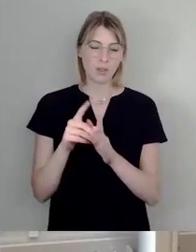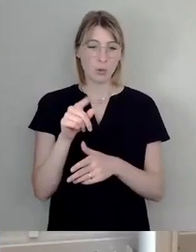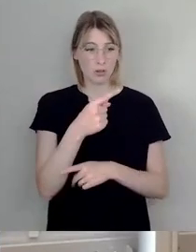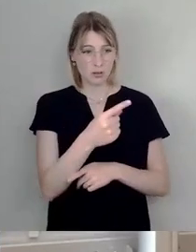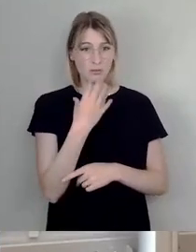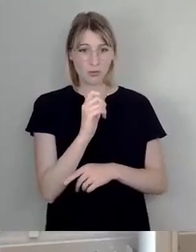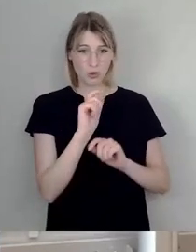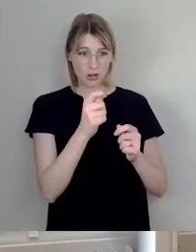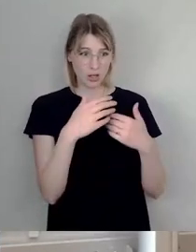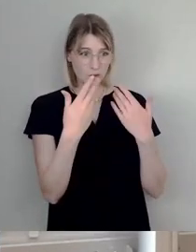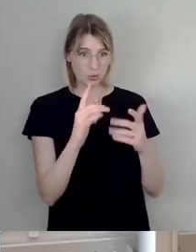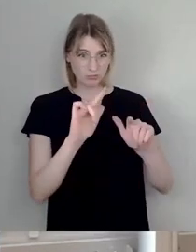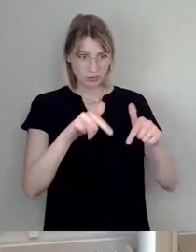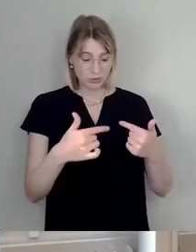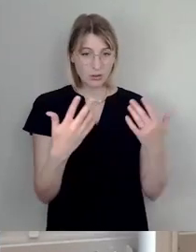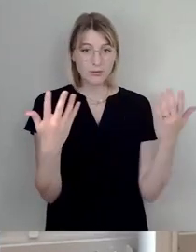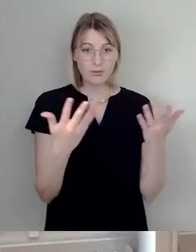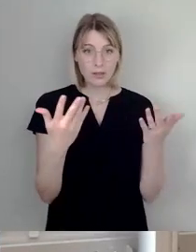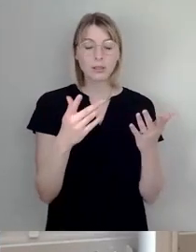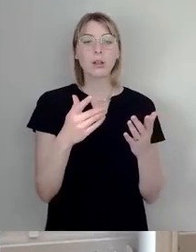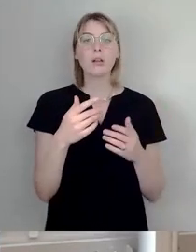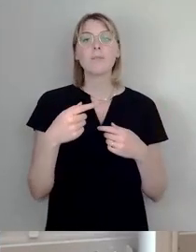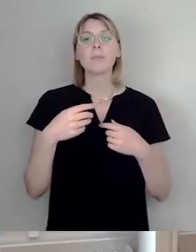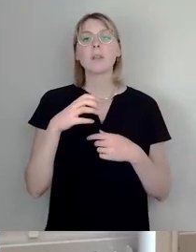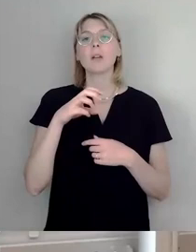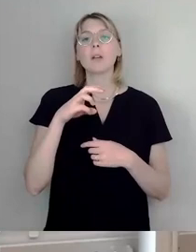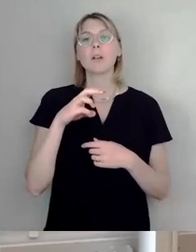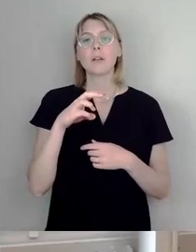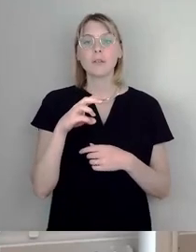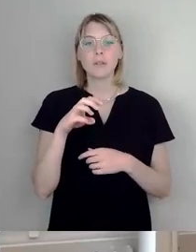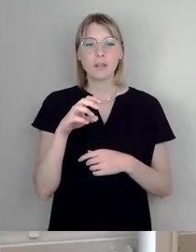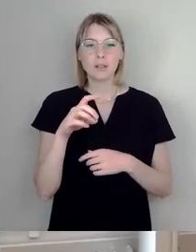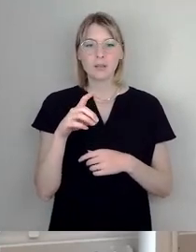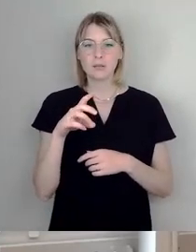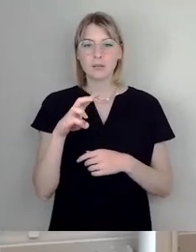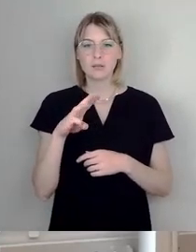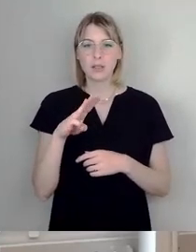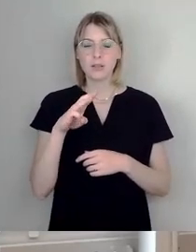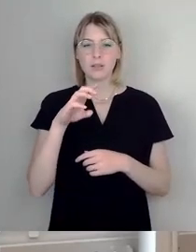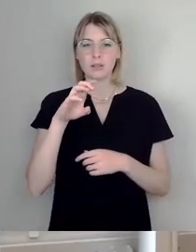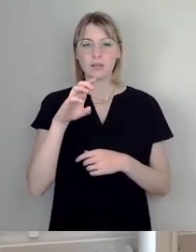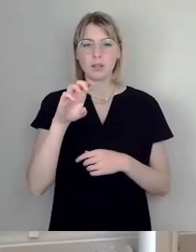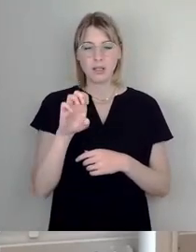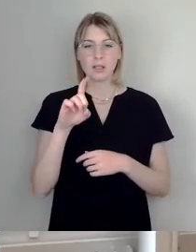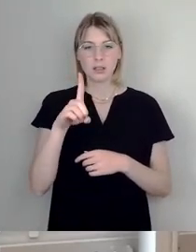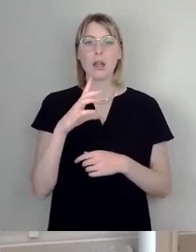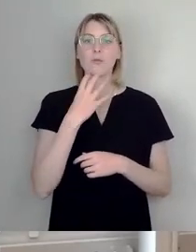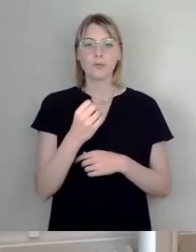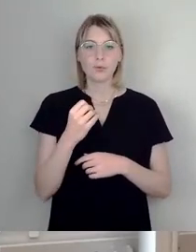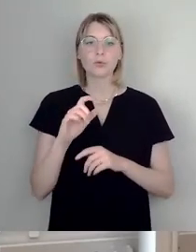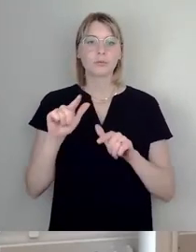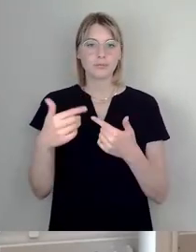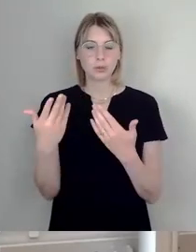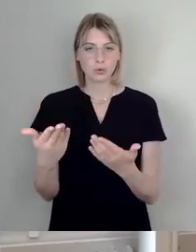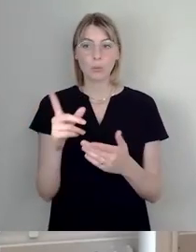Einstieg in den Ausverkauf der WED. Und zwar in die Privatisierung der WED. Sie wollen Sozialwohnungen zu Eigentumswohnungen machen